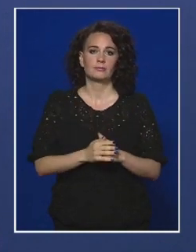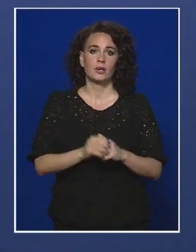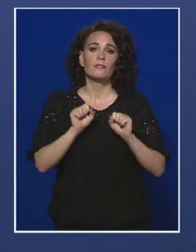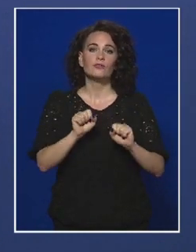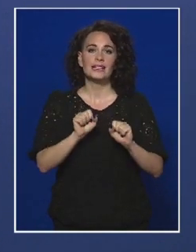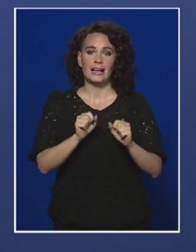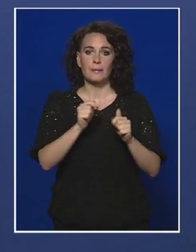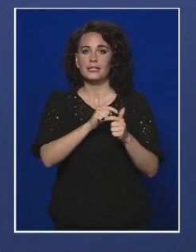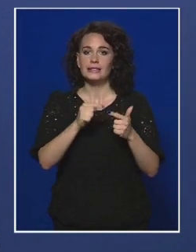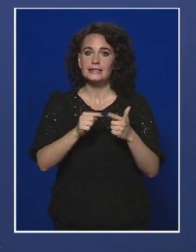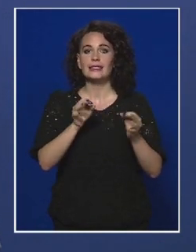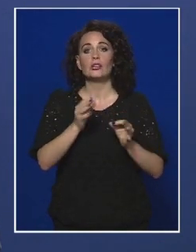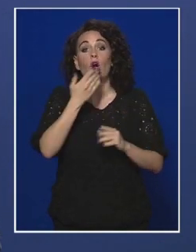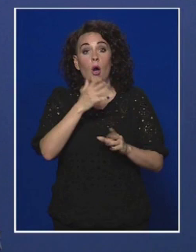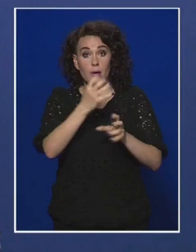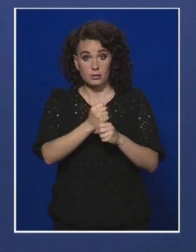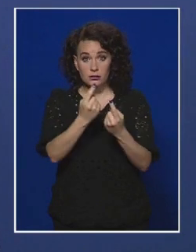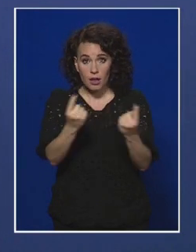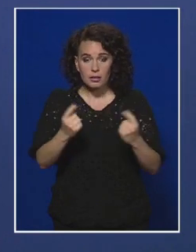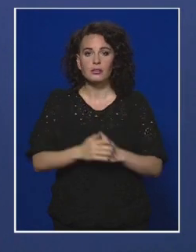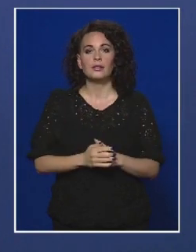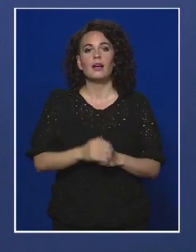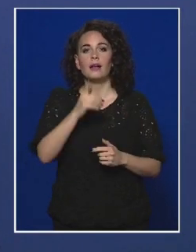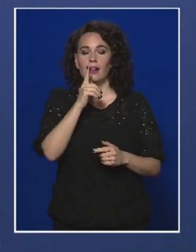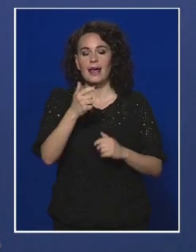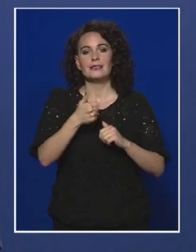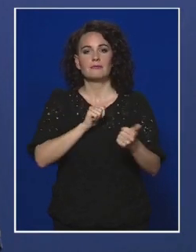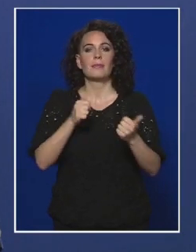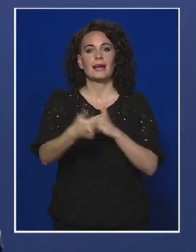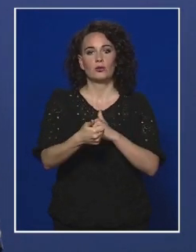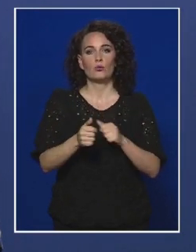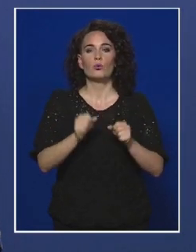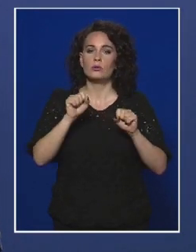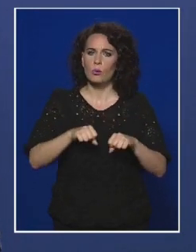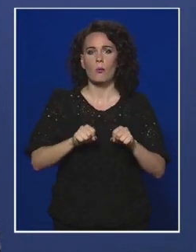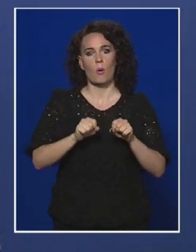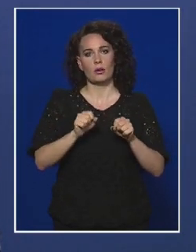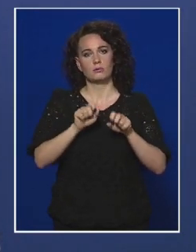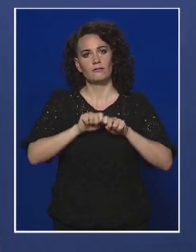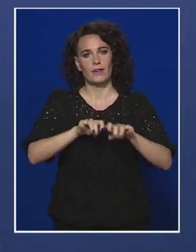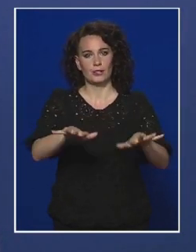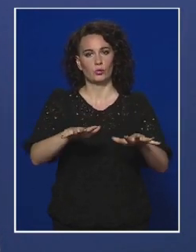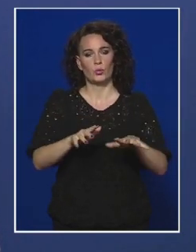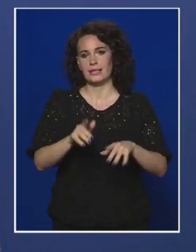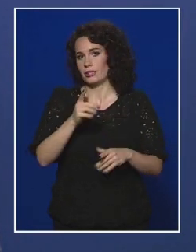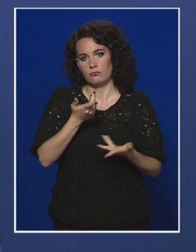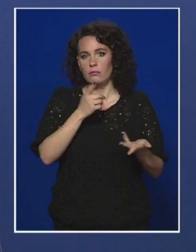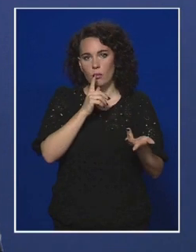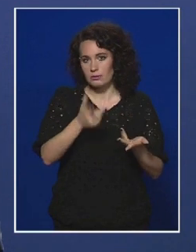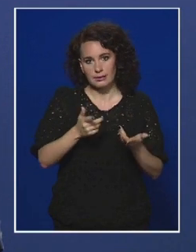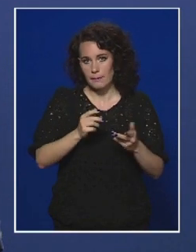intézkedéseknek a betartásával elejét vehetjük egy komolyabb tömeges megbetegedésnek is az őszi